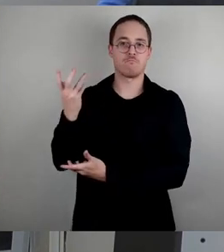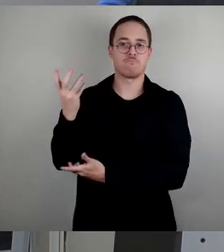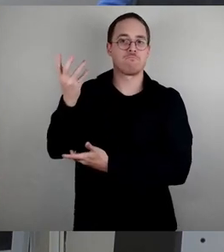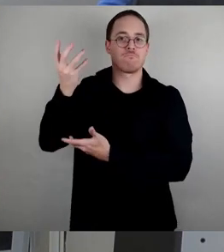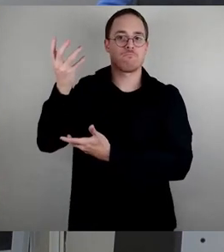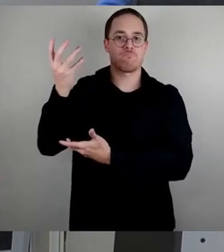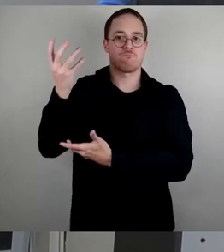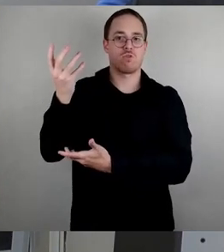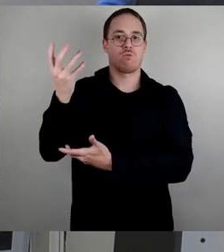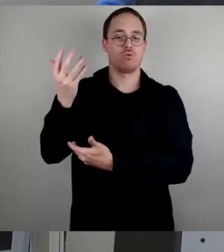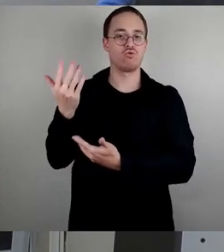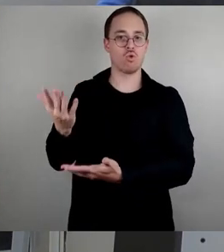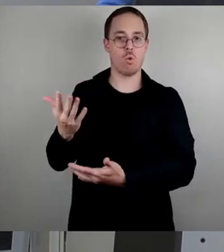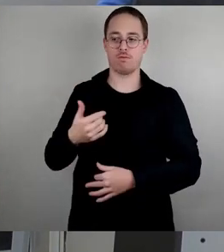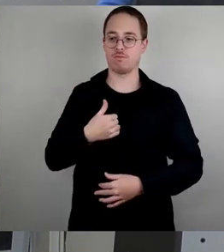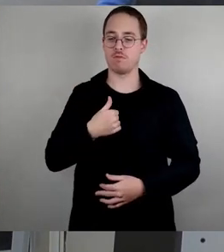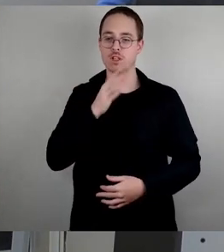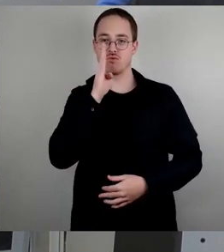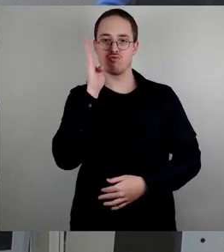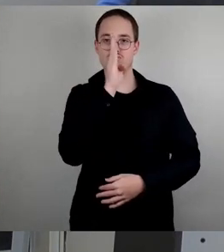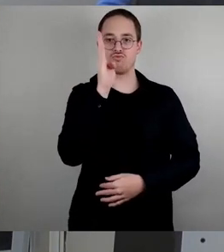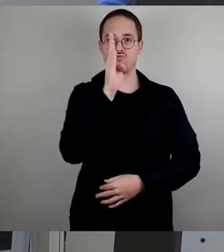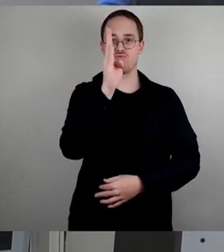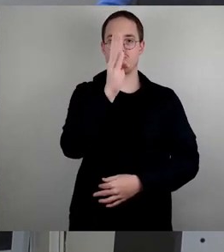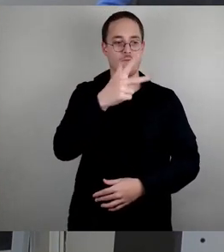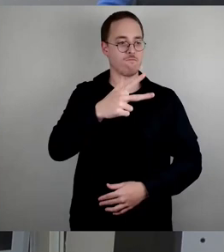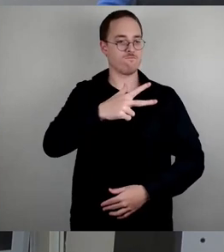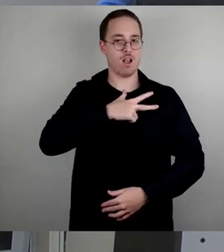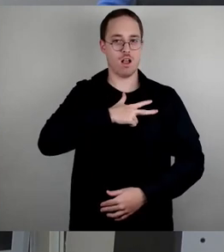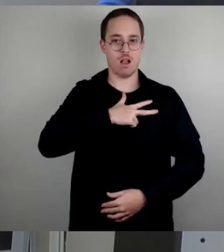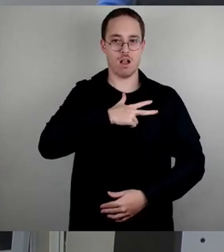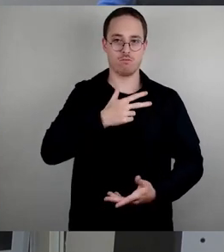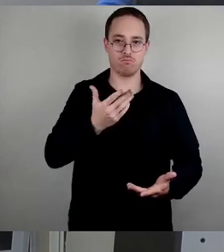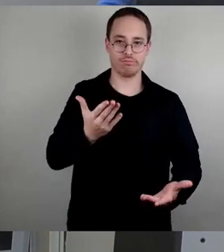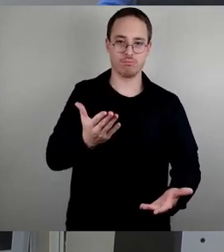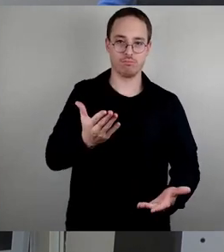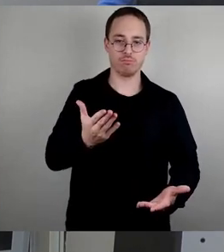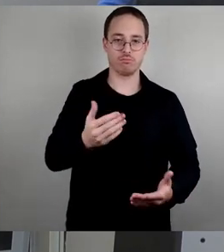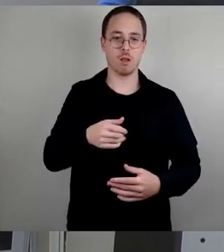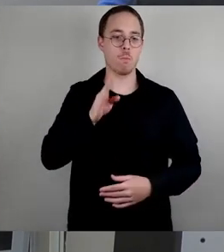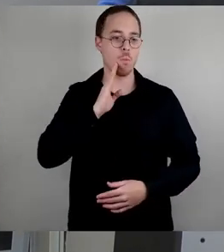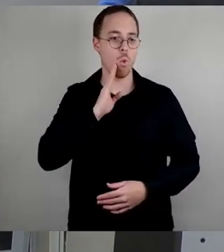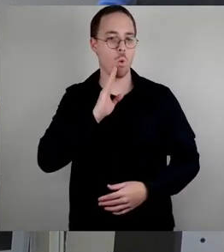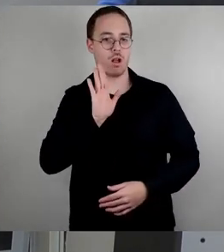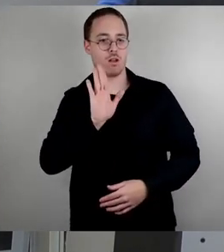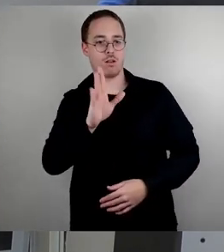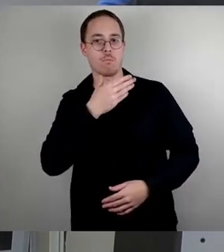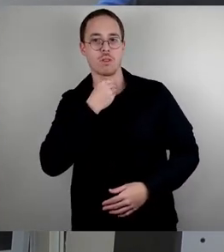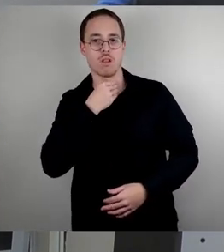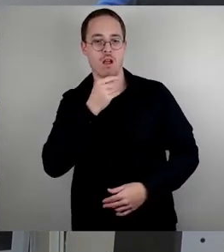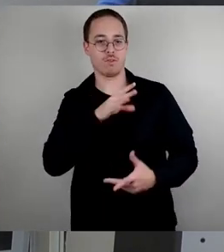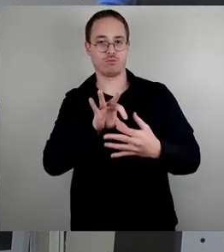Partei per se immer scheriert, die so tut, als ob ihre Ansicht, die allein